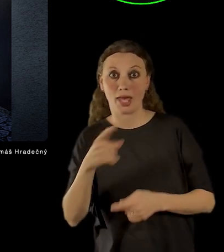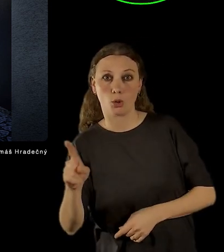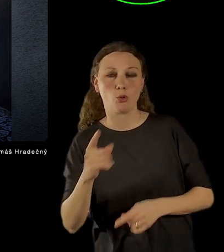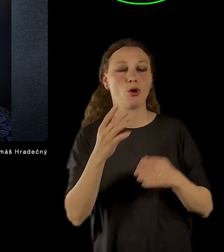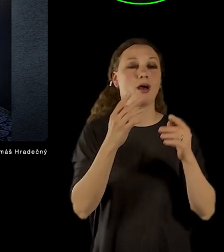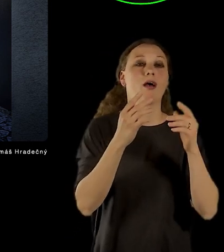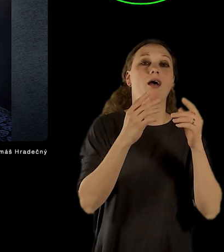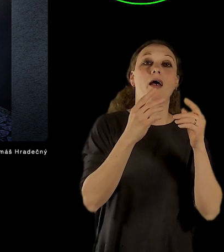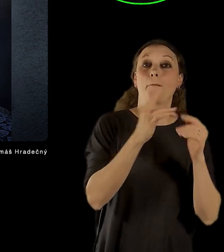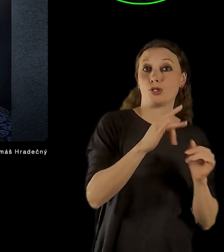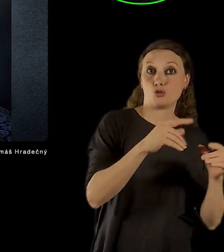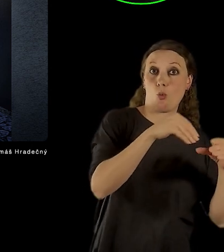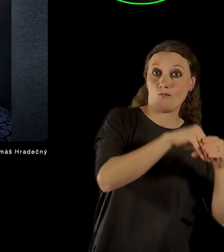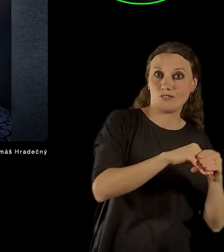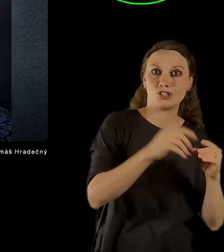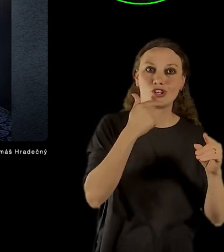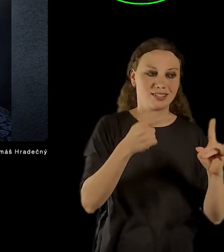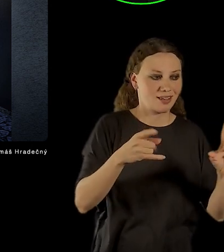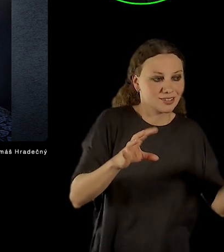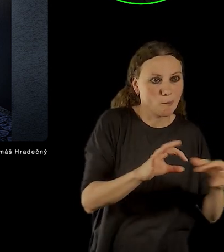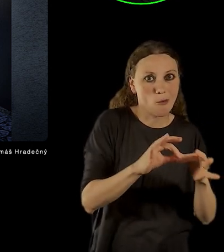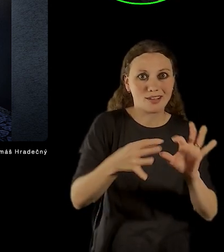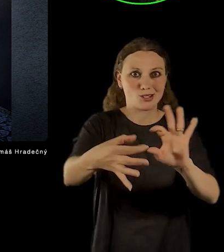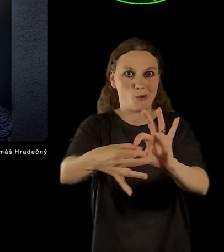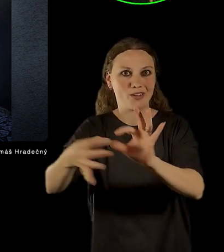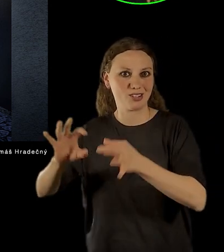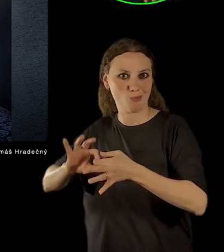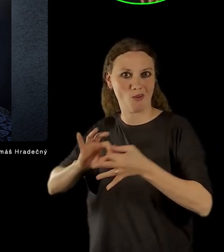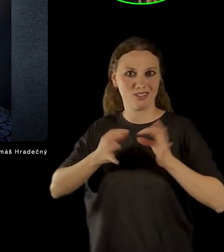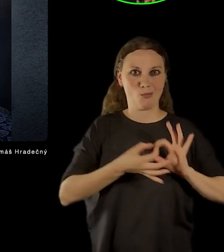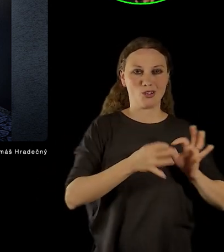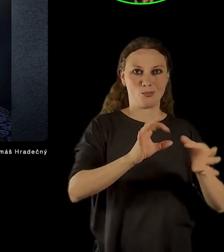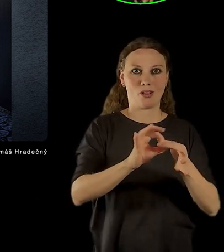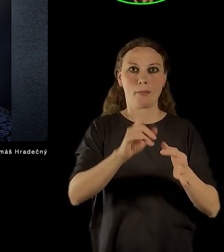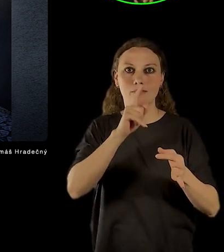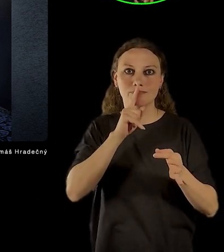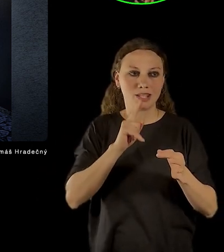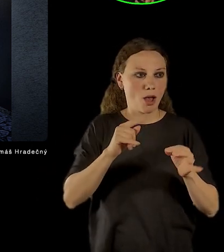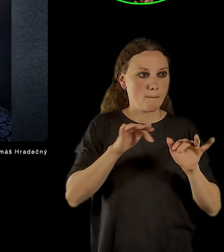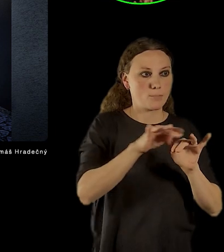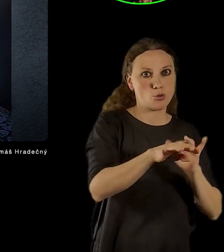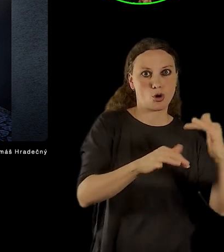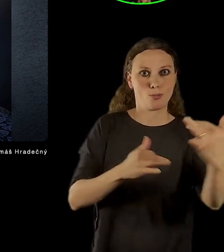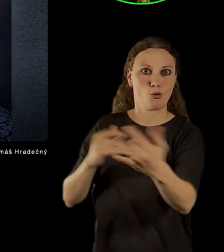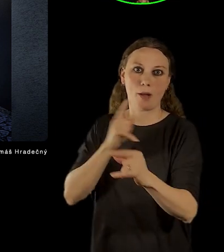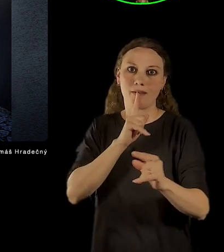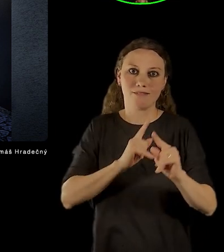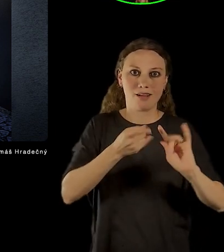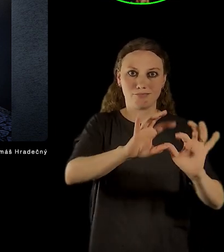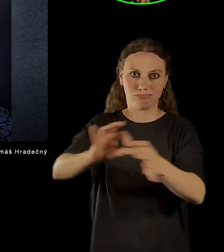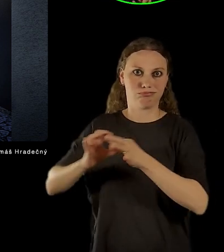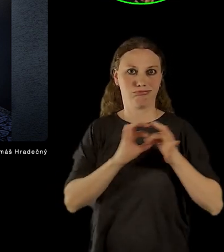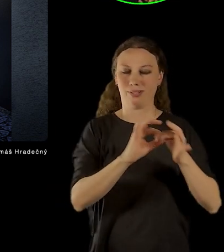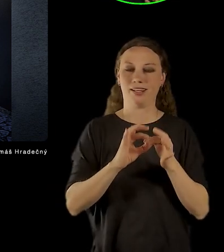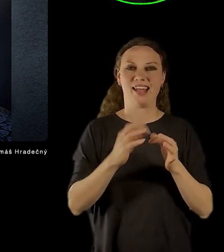nejenom koexistovaly, ale aby aktivně napomáhaly veškeré činnosti muzea.